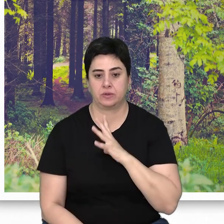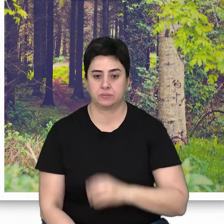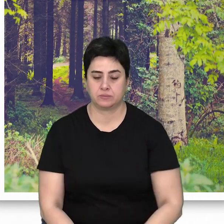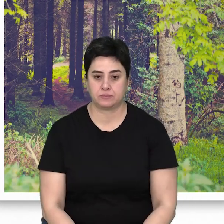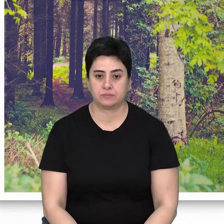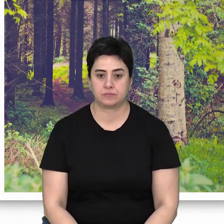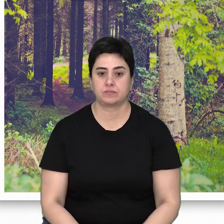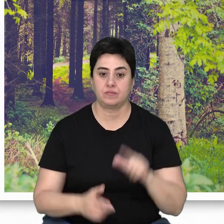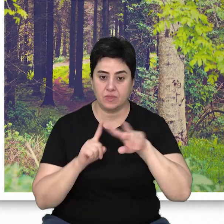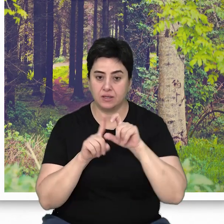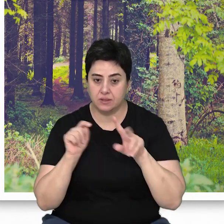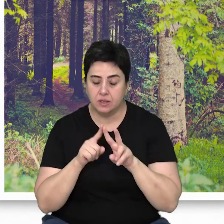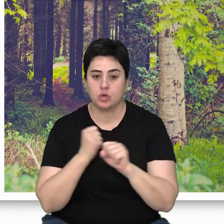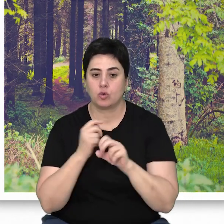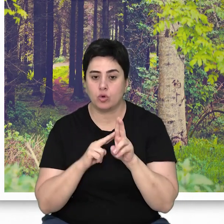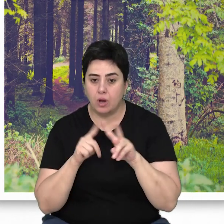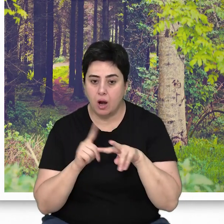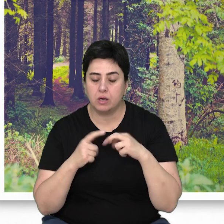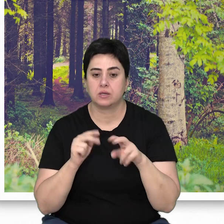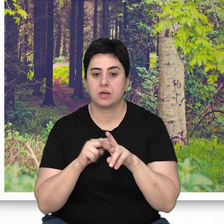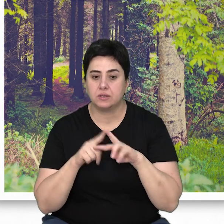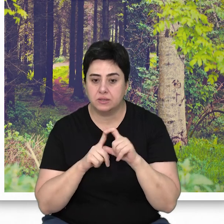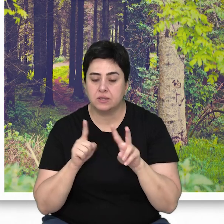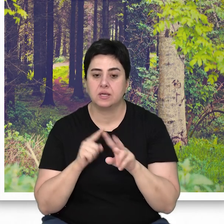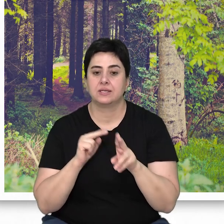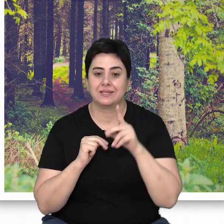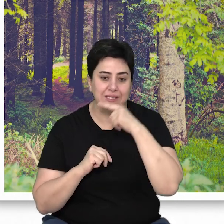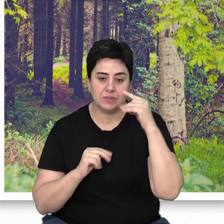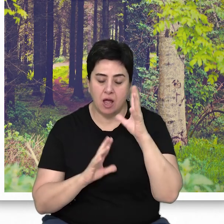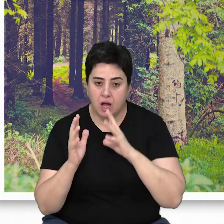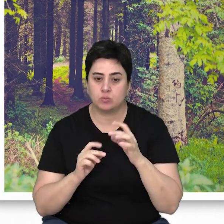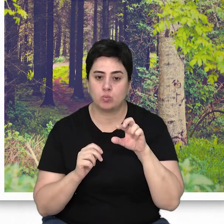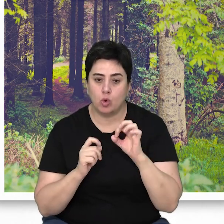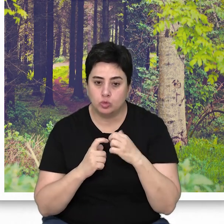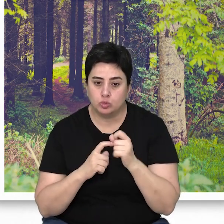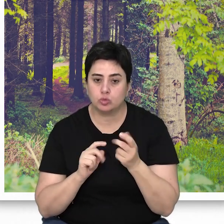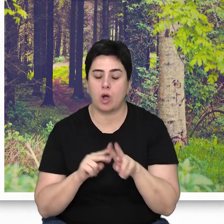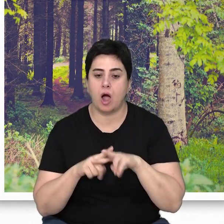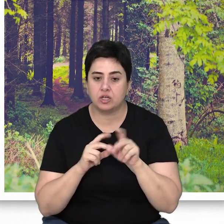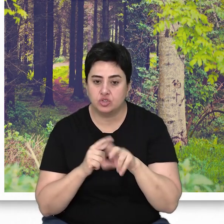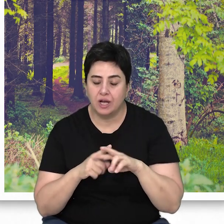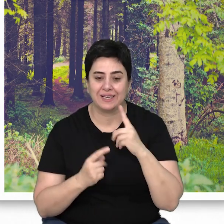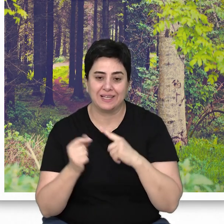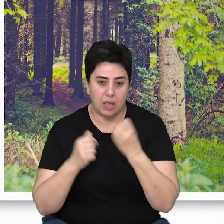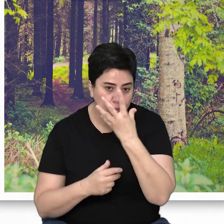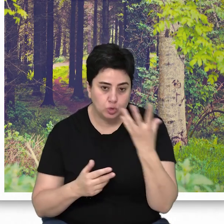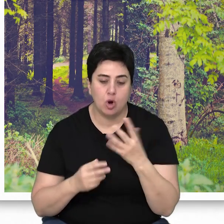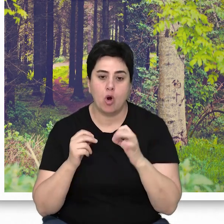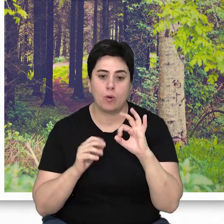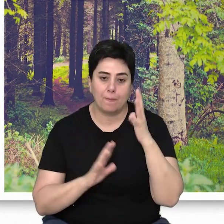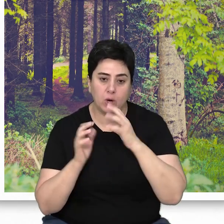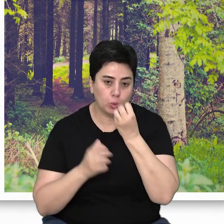oluşur. Ladin, Göknar, Kayın, Kestane, Kızıl Ağaç, Porsuk, Akça Ağaç, Ihlamur,